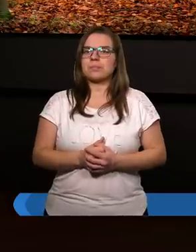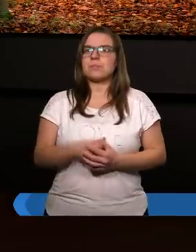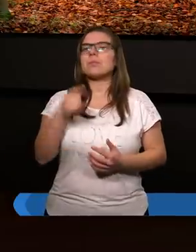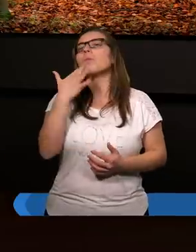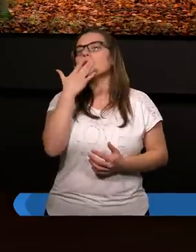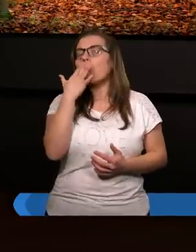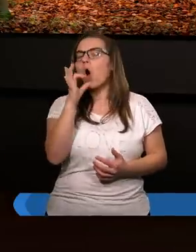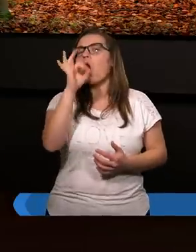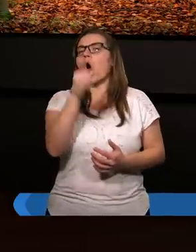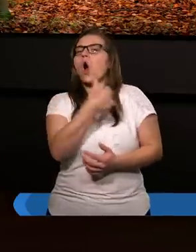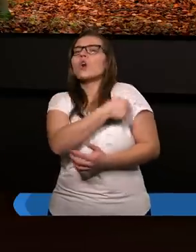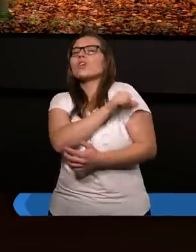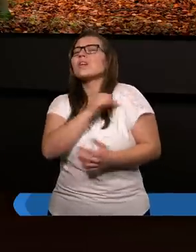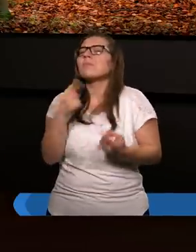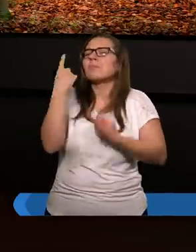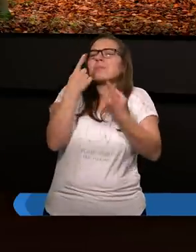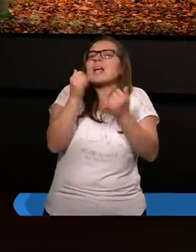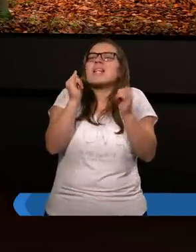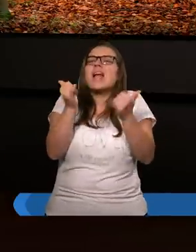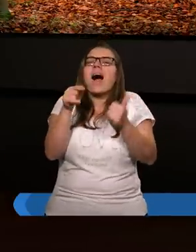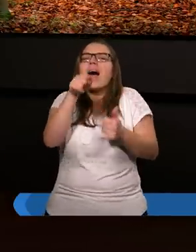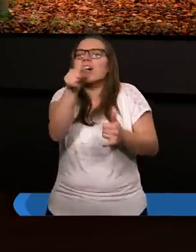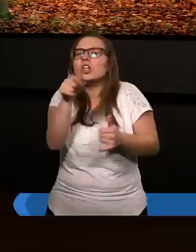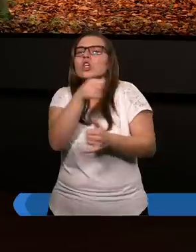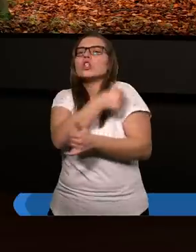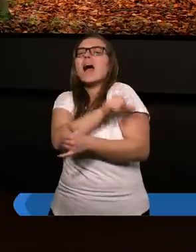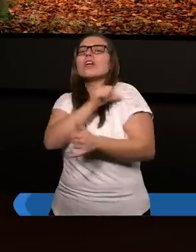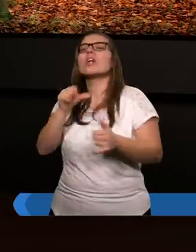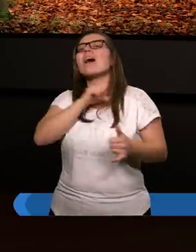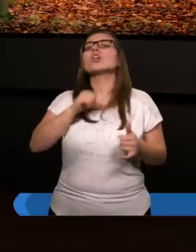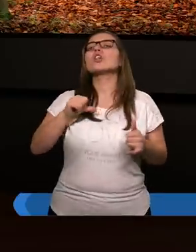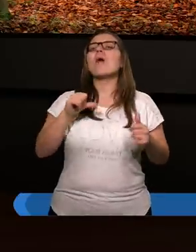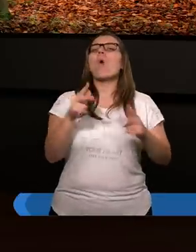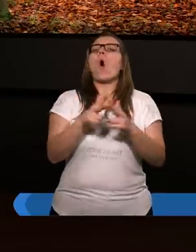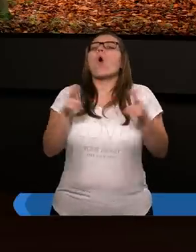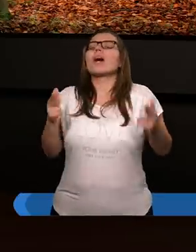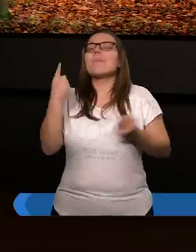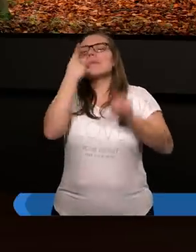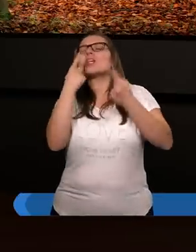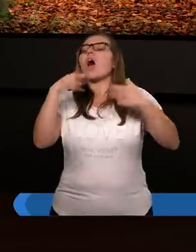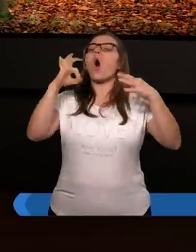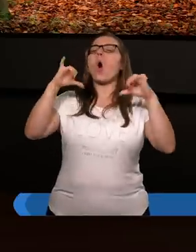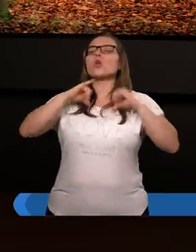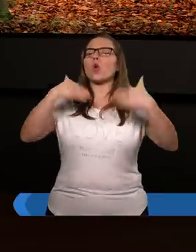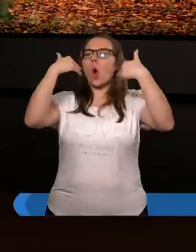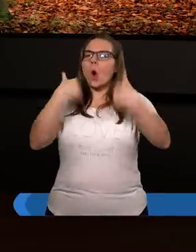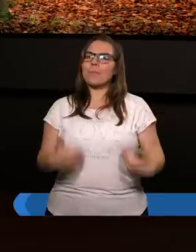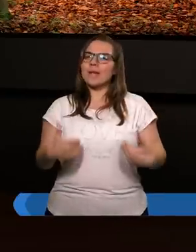mówimy o chrześcijanach, ale jak oni siebie określali? Jak myślicie, czy